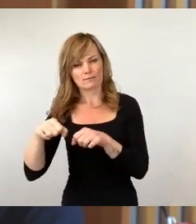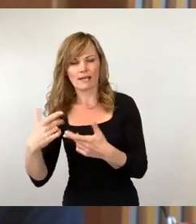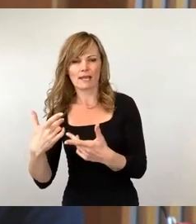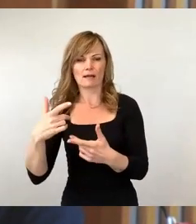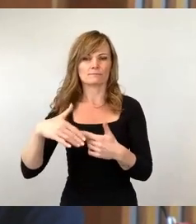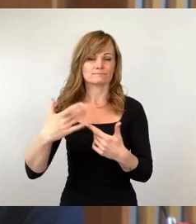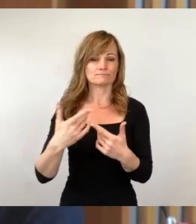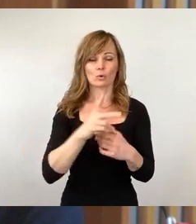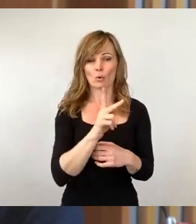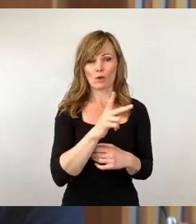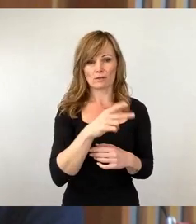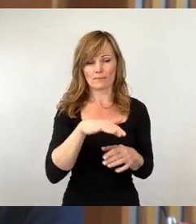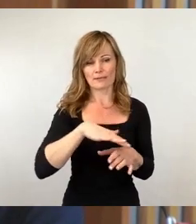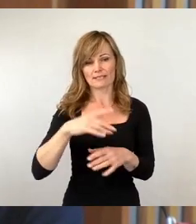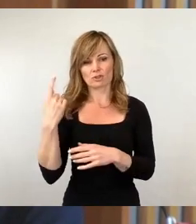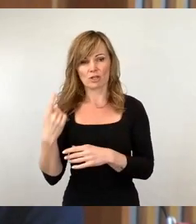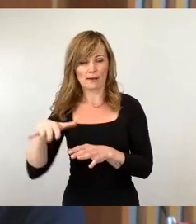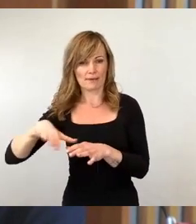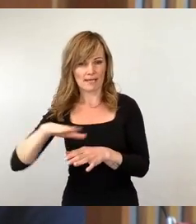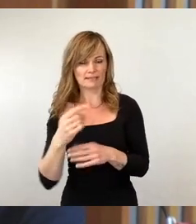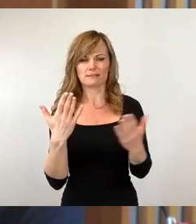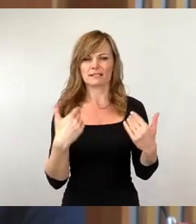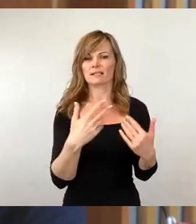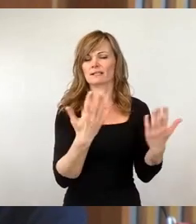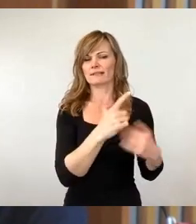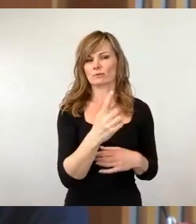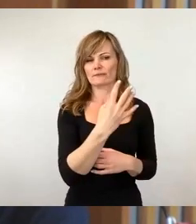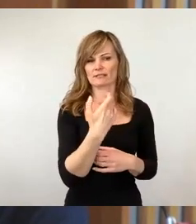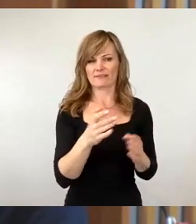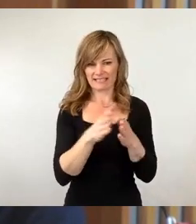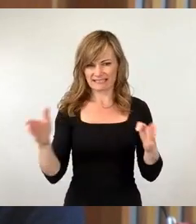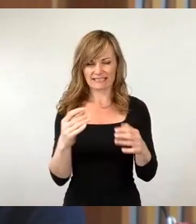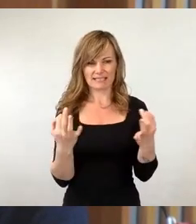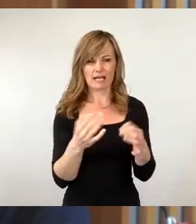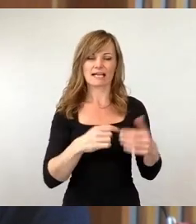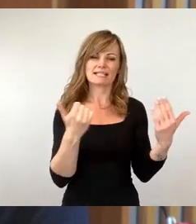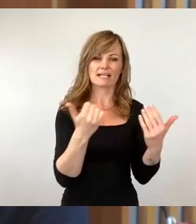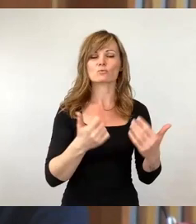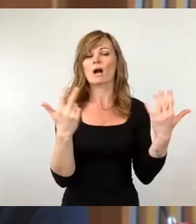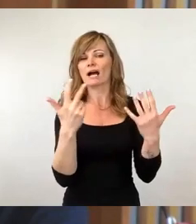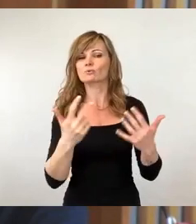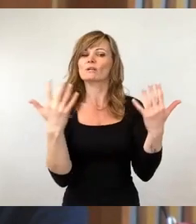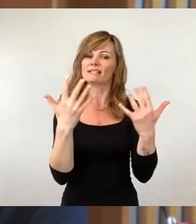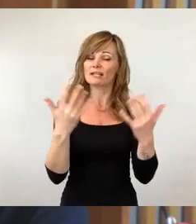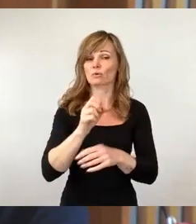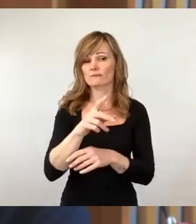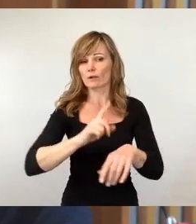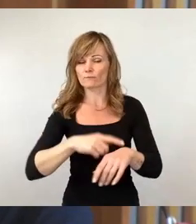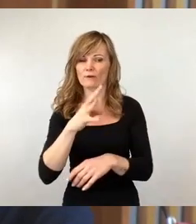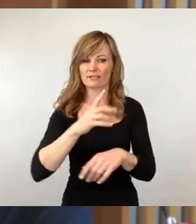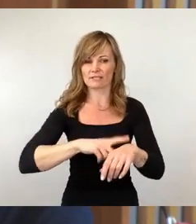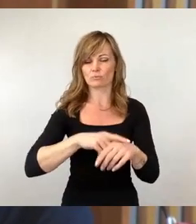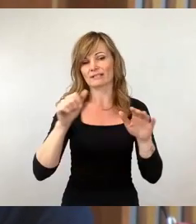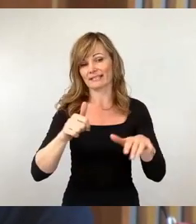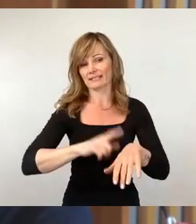seit dem 8. April 2024 jeweils um 6 Uhr, 8 Uhr, 10 Uhr, 12 Uhr, 14 Uhr, 16 Uhr,